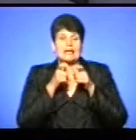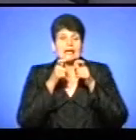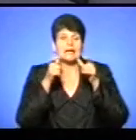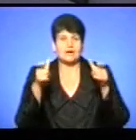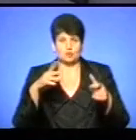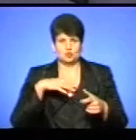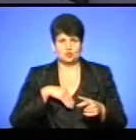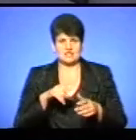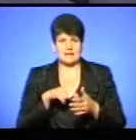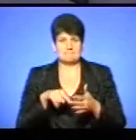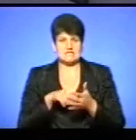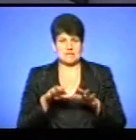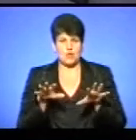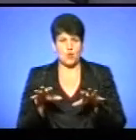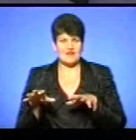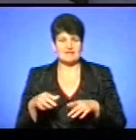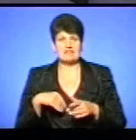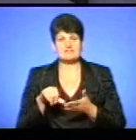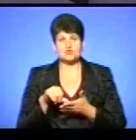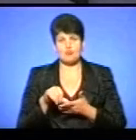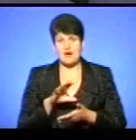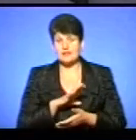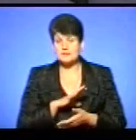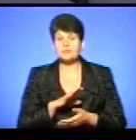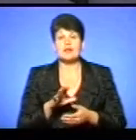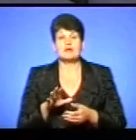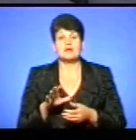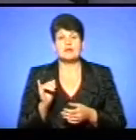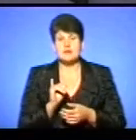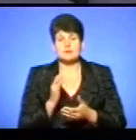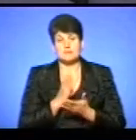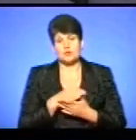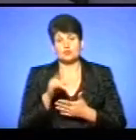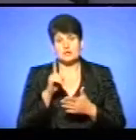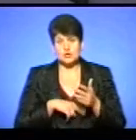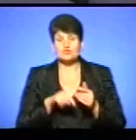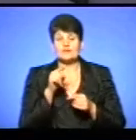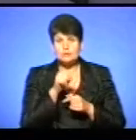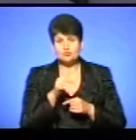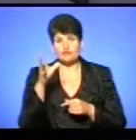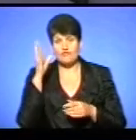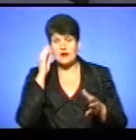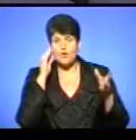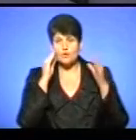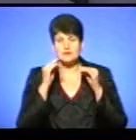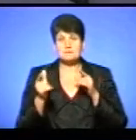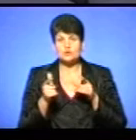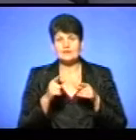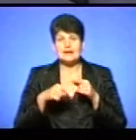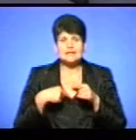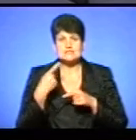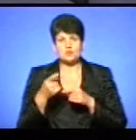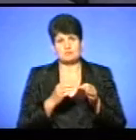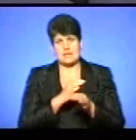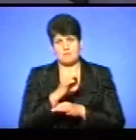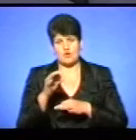міських голів, які виступали. І маю надію, що вони будуть враховані при підготовці наступних проєктів нормативних